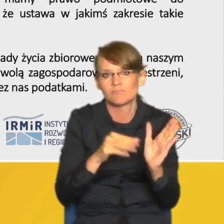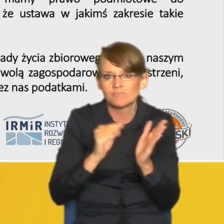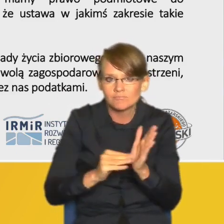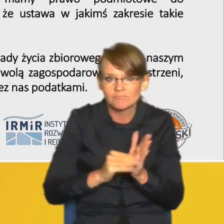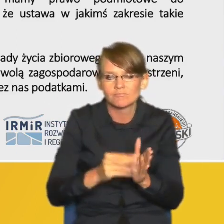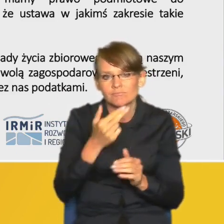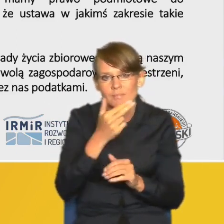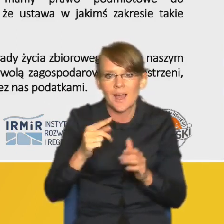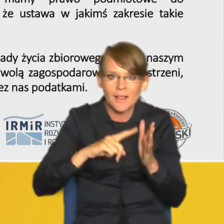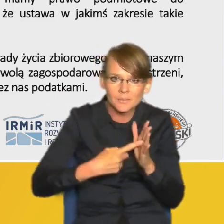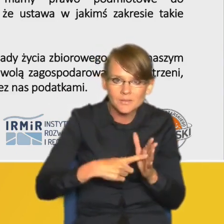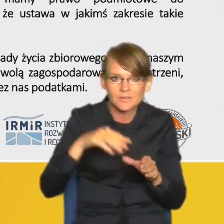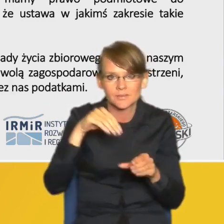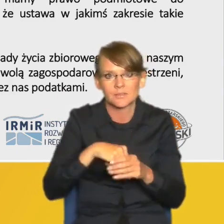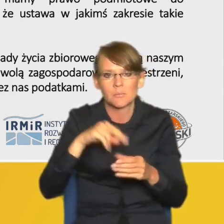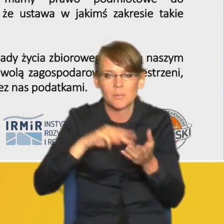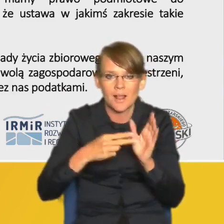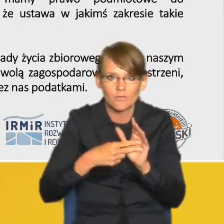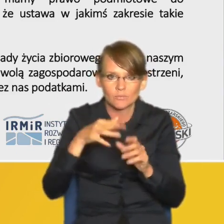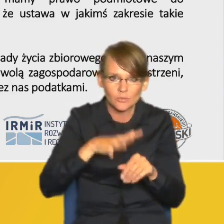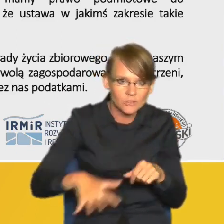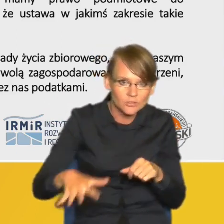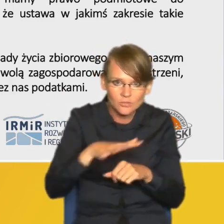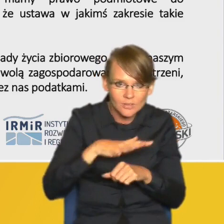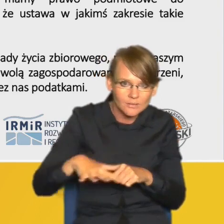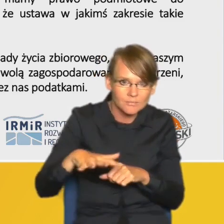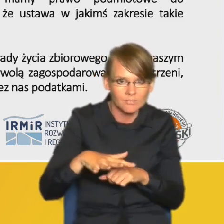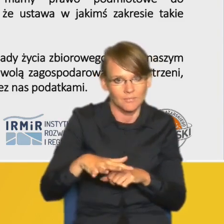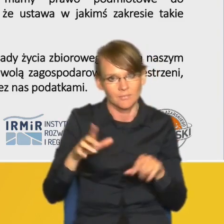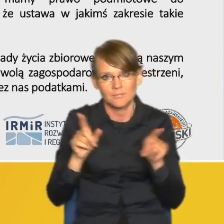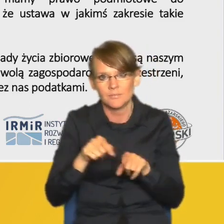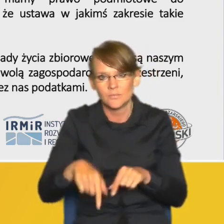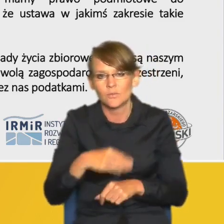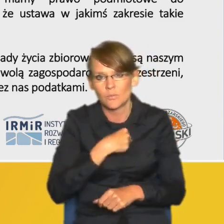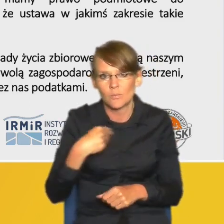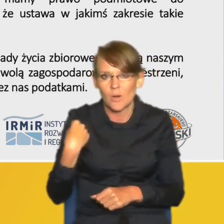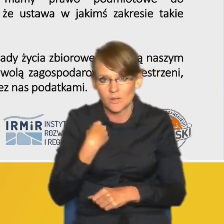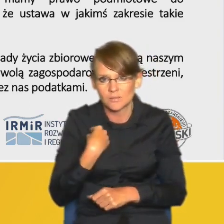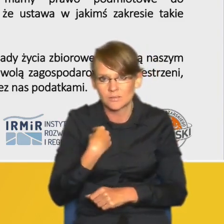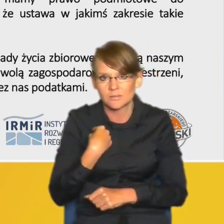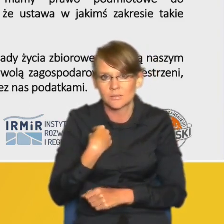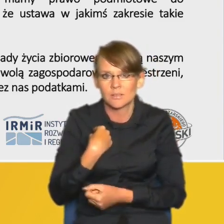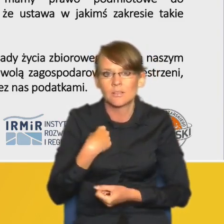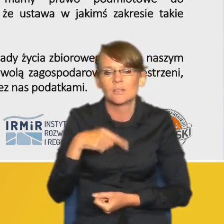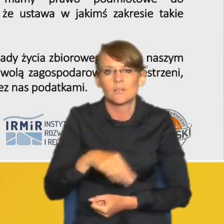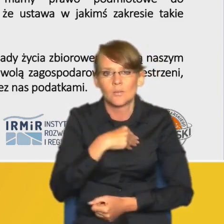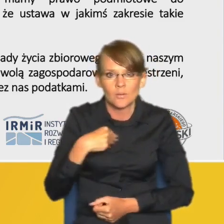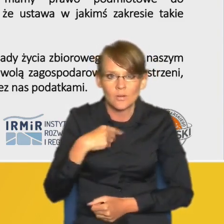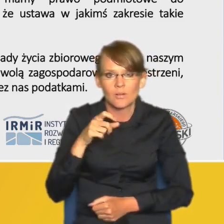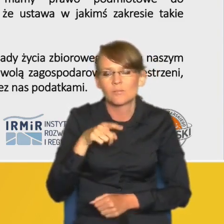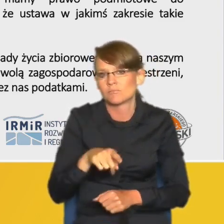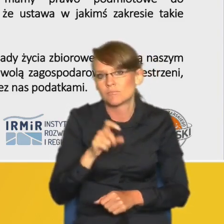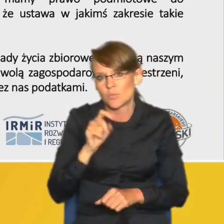administracji w tym również o planowaniu przestrzennym w tych państwach istnieje w Polsce dość duża bogata